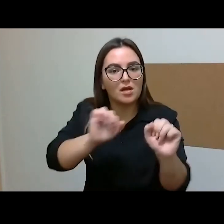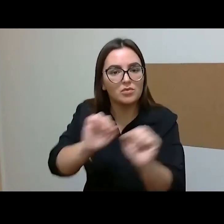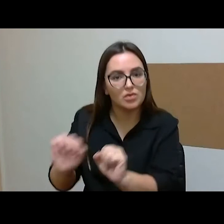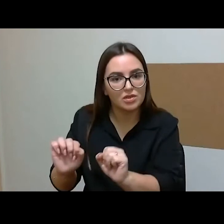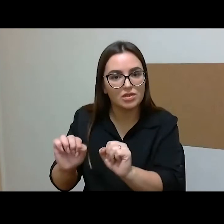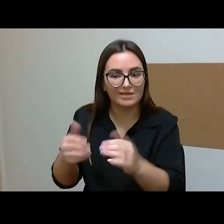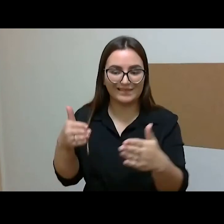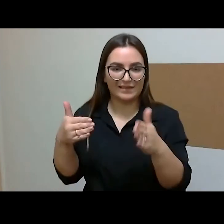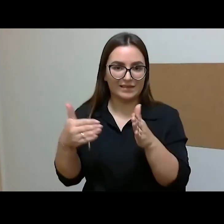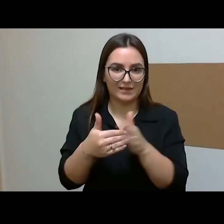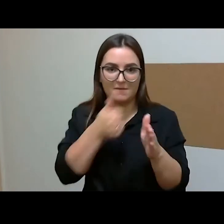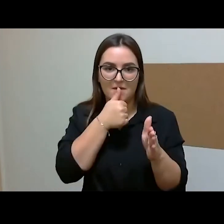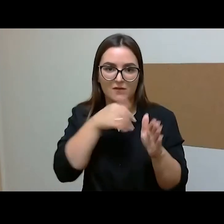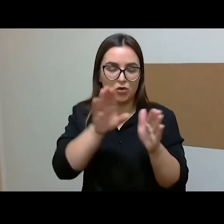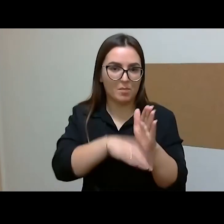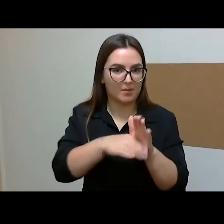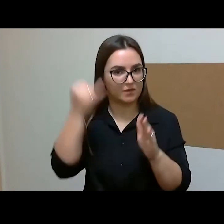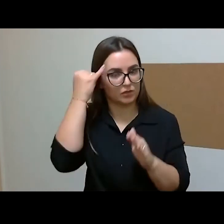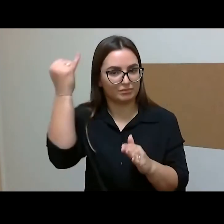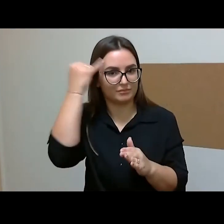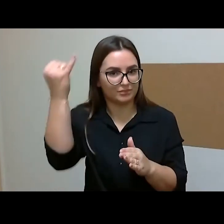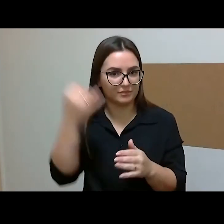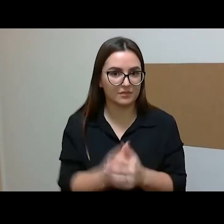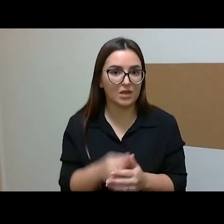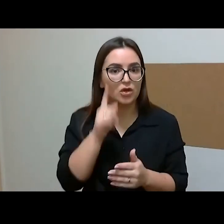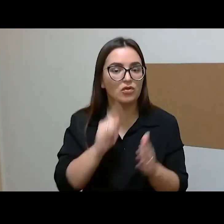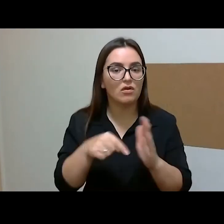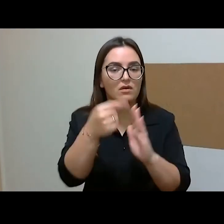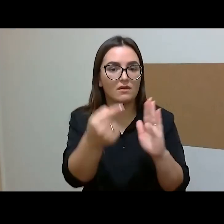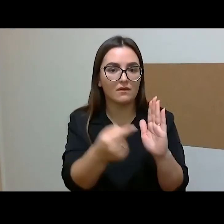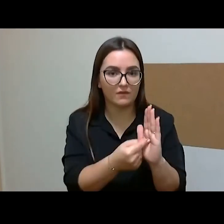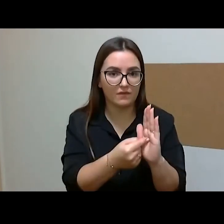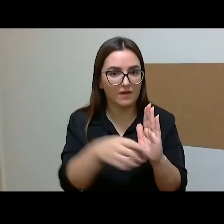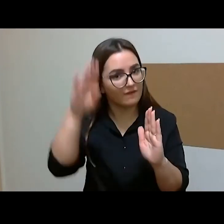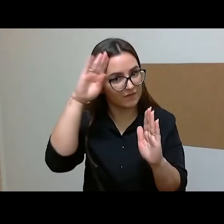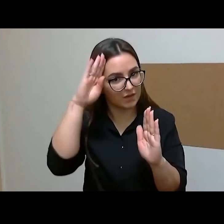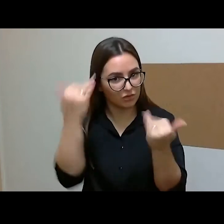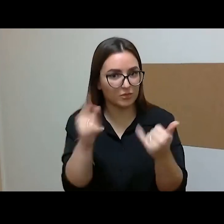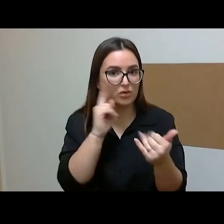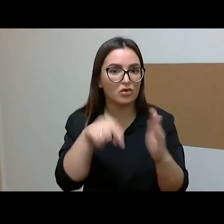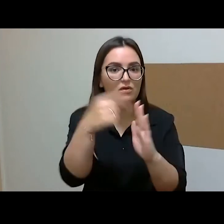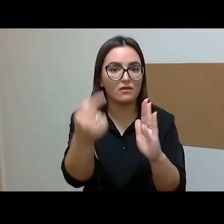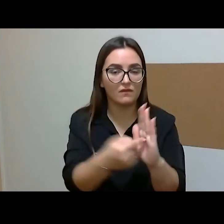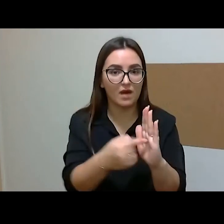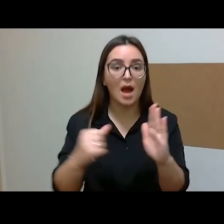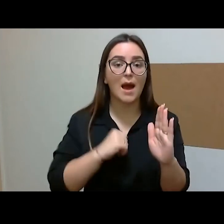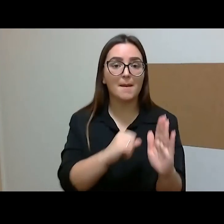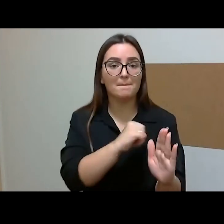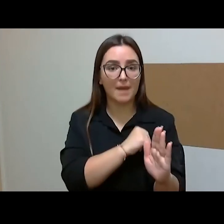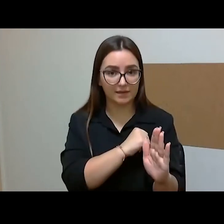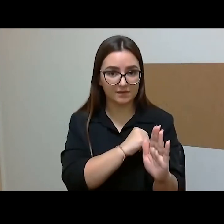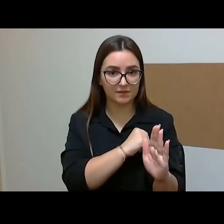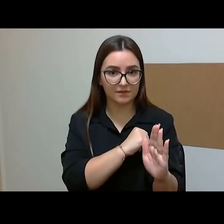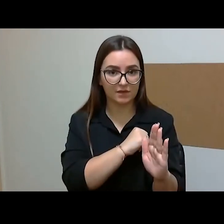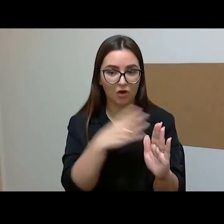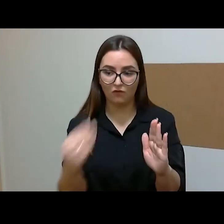kažkokios elementarios logistikos. Ir aš noriu klausyti čia irgi turbūt vaikinų, ar jūs jaučiate, būdami savo